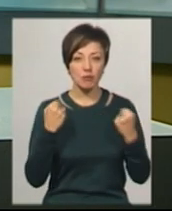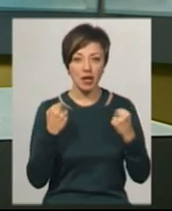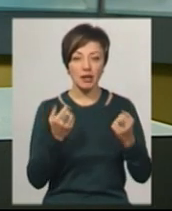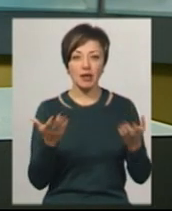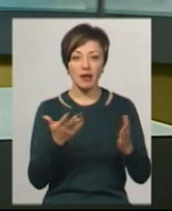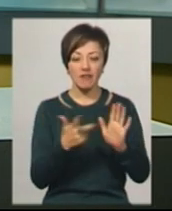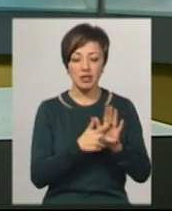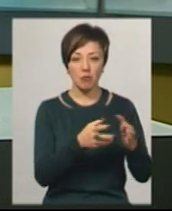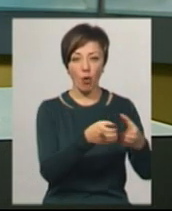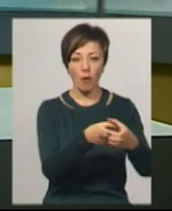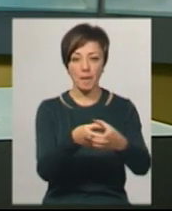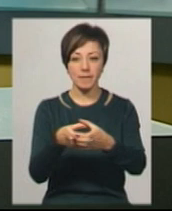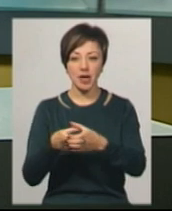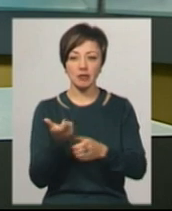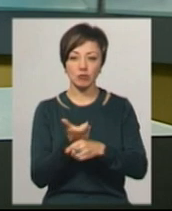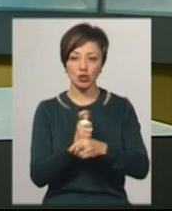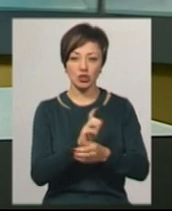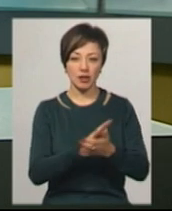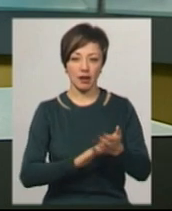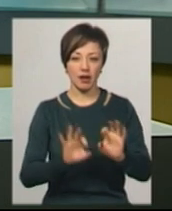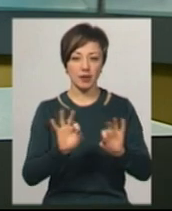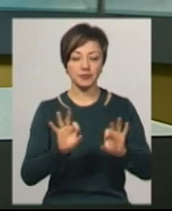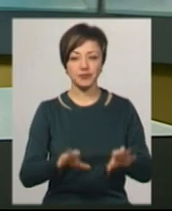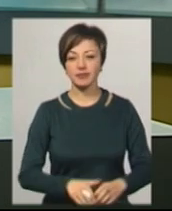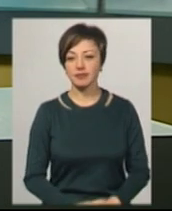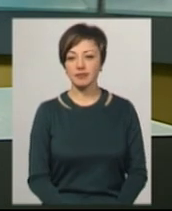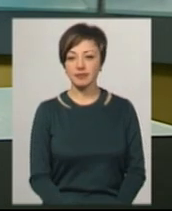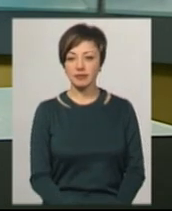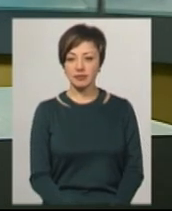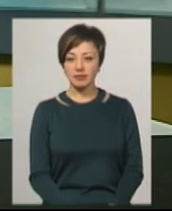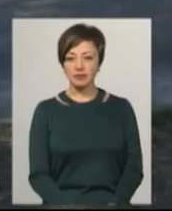склали 8 команд. Більше дивіться далі у сюжеті Андрія Гуменого.